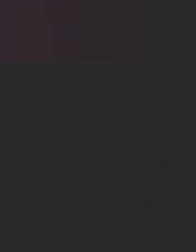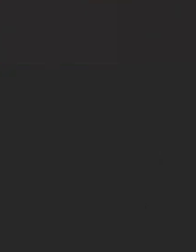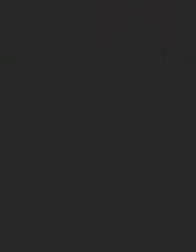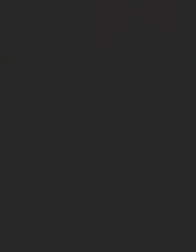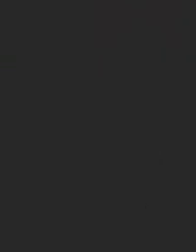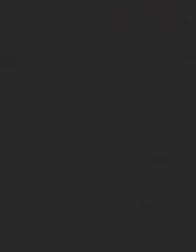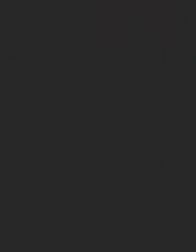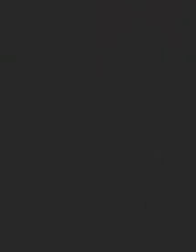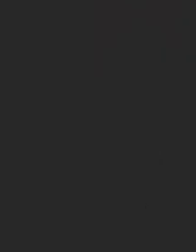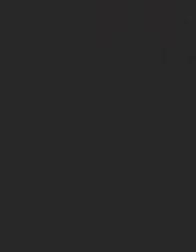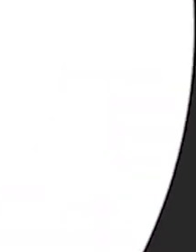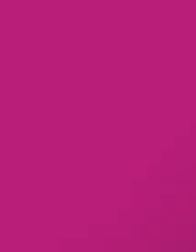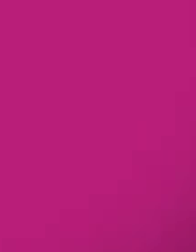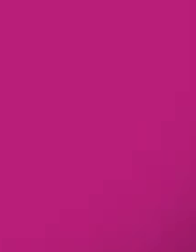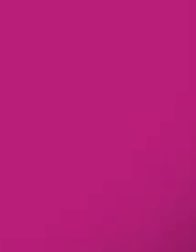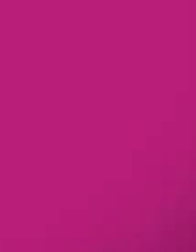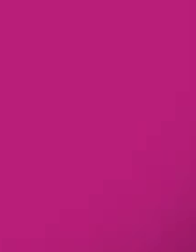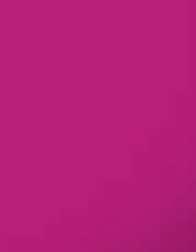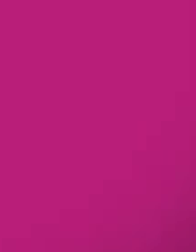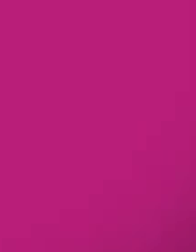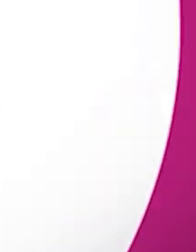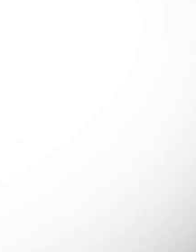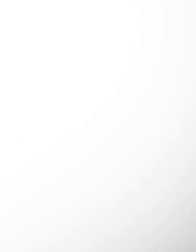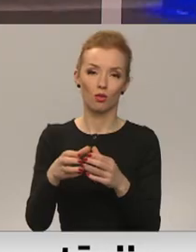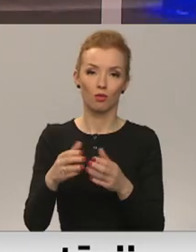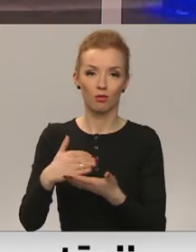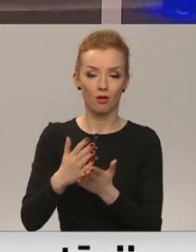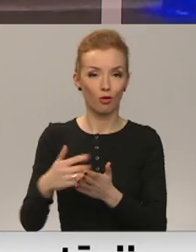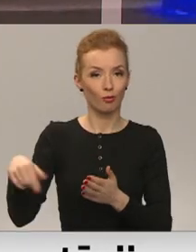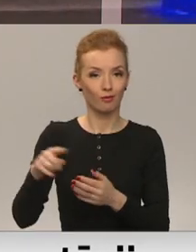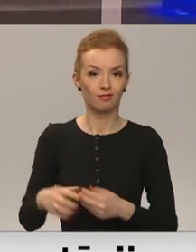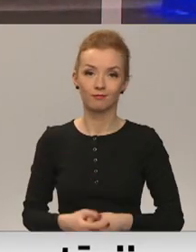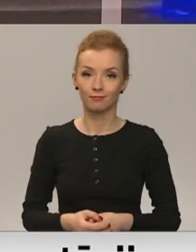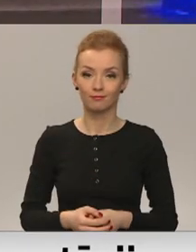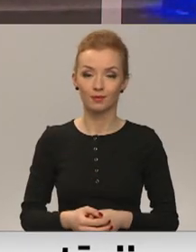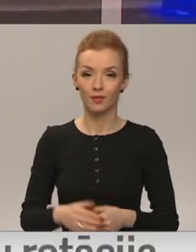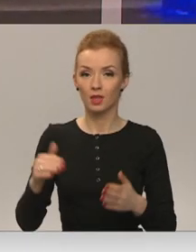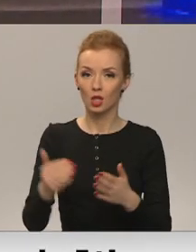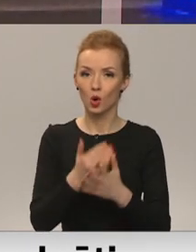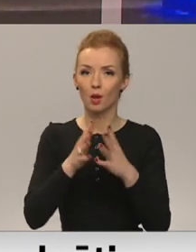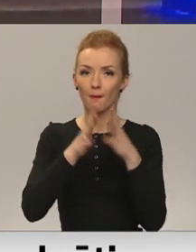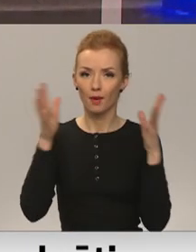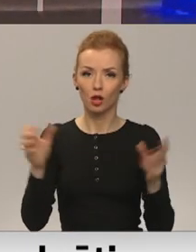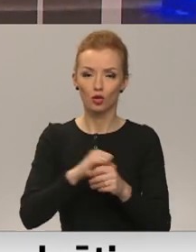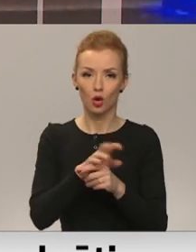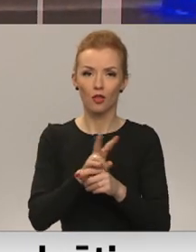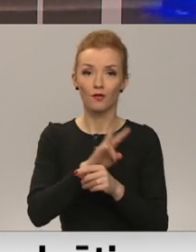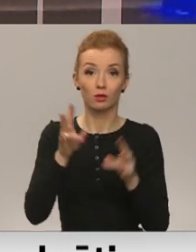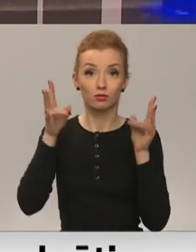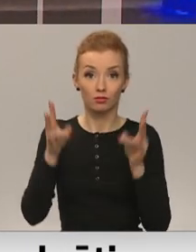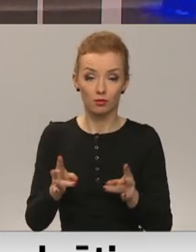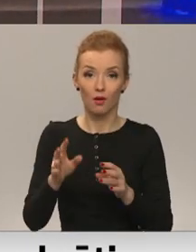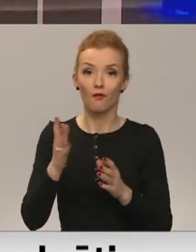Re! Viss ēters ir te! Jauna un plaša Covid-19 vīļņa gadījumā